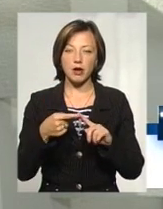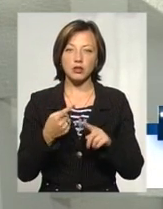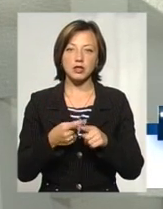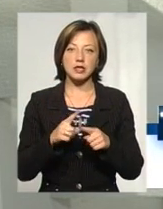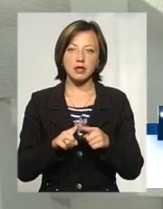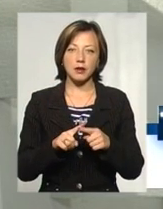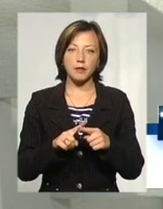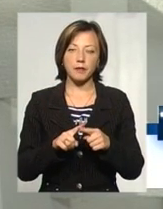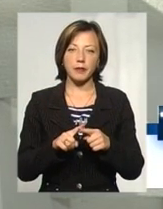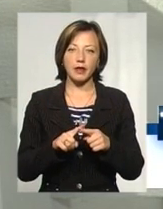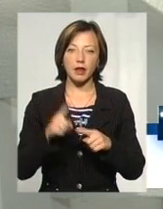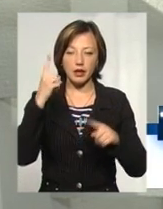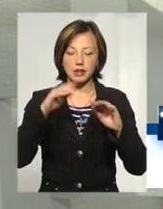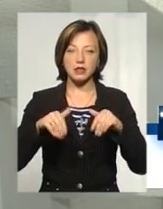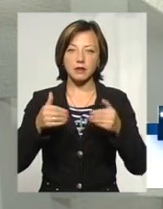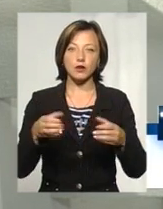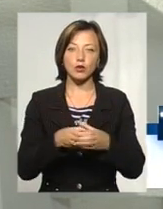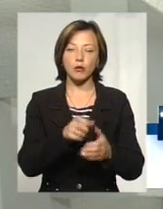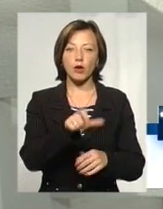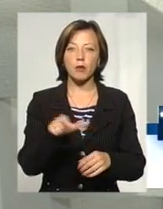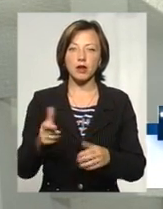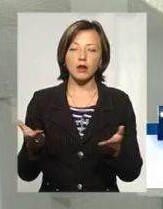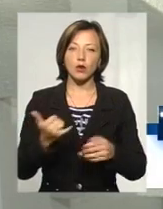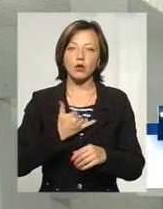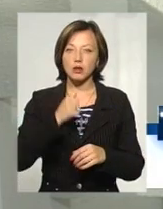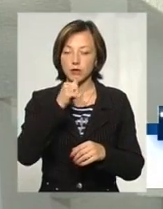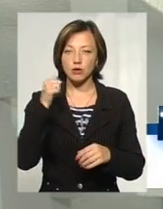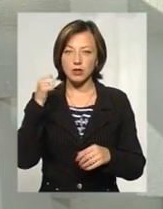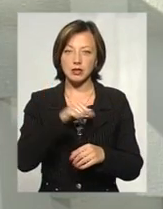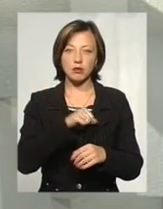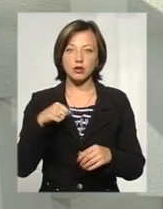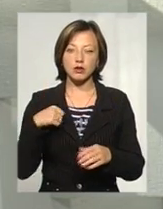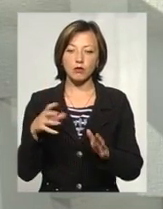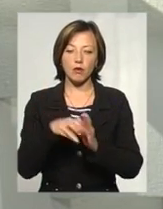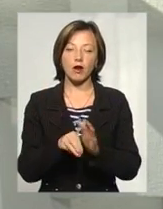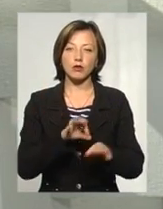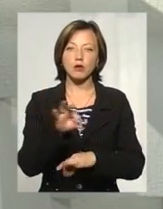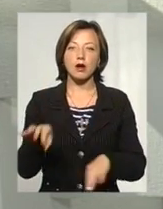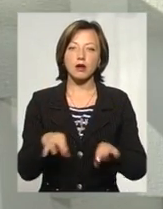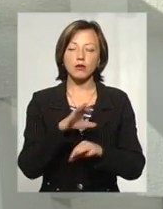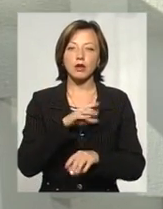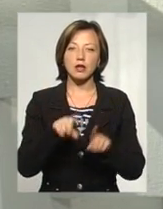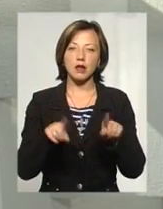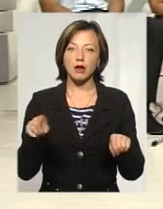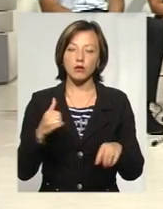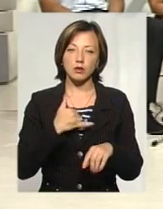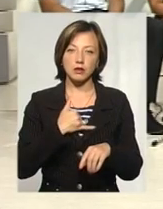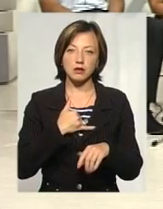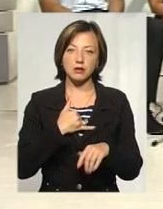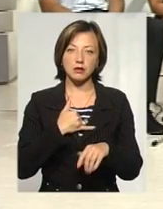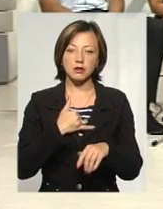це ініціативні групи громадян, які в нас в минулому році самостійно впроваджували проекти, і були деякі в нас з ними